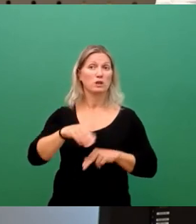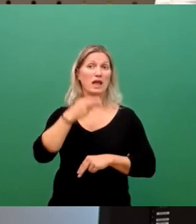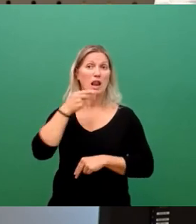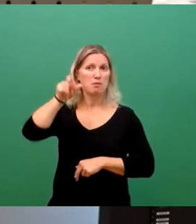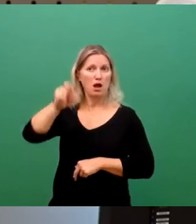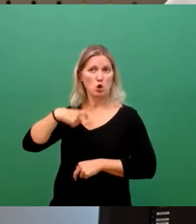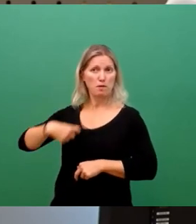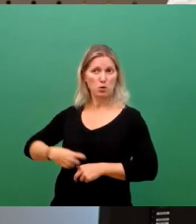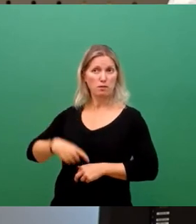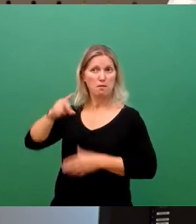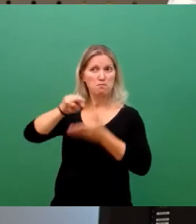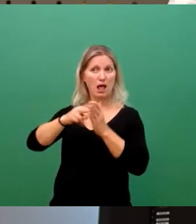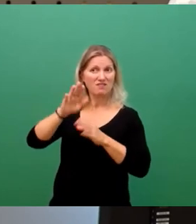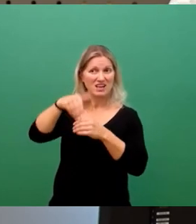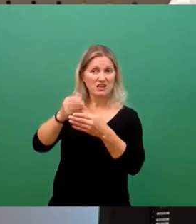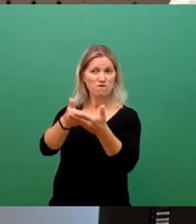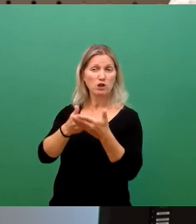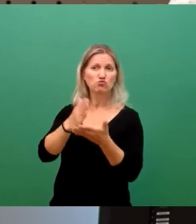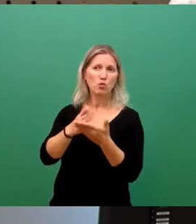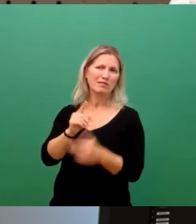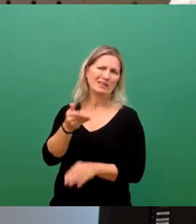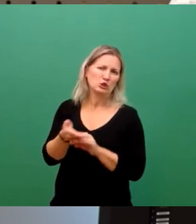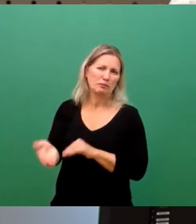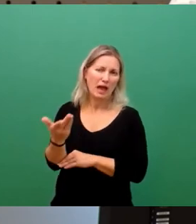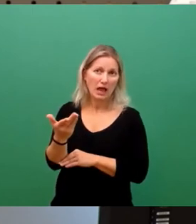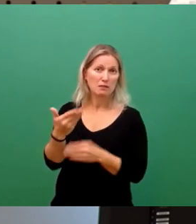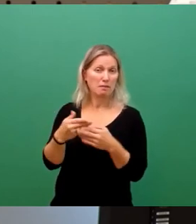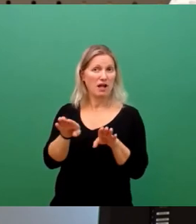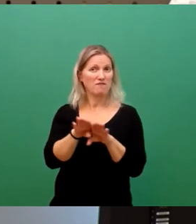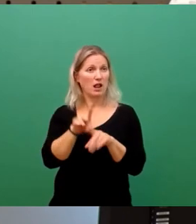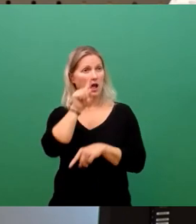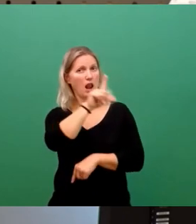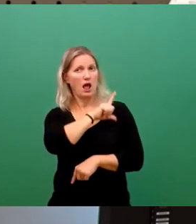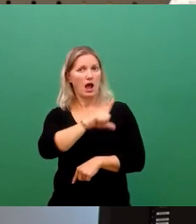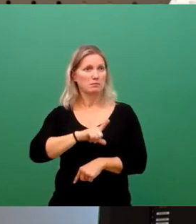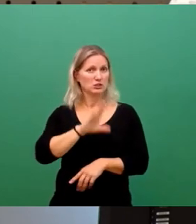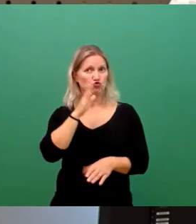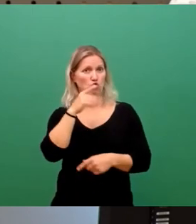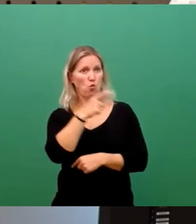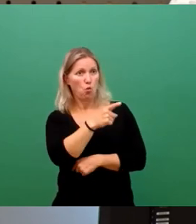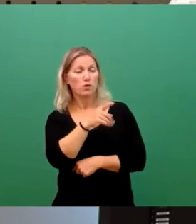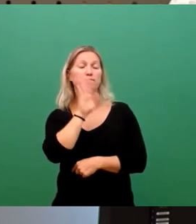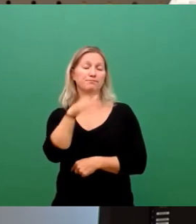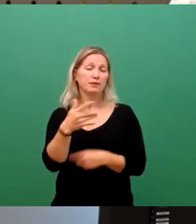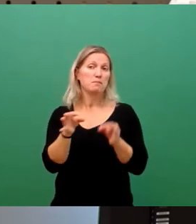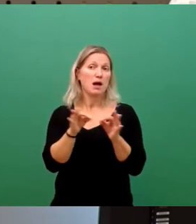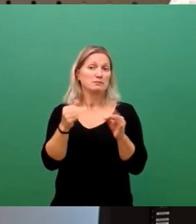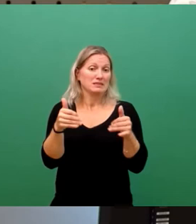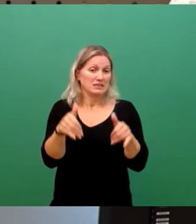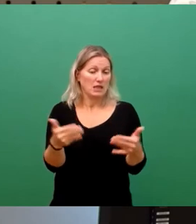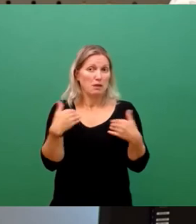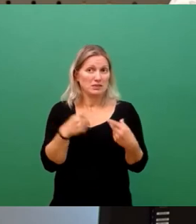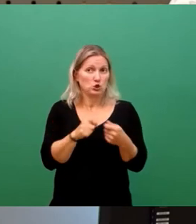Aus meiner Sicht einen Tacken zu spät, vor allem wenn man das mit Städten wie Leipzig auch vergleicht. Aber immerhin, die Maßnahmen werden jetzt umgesetzt. Ist ein kleiner